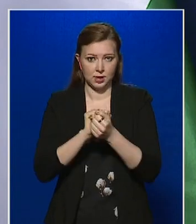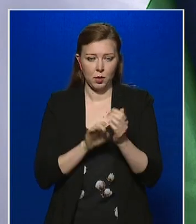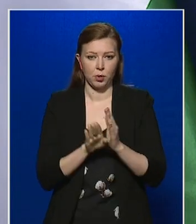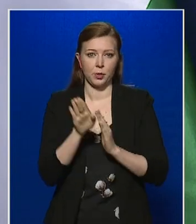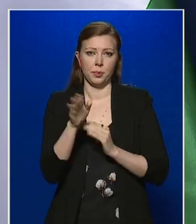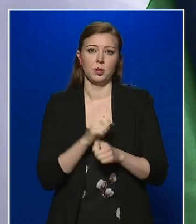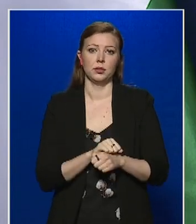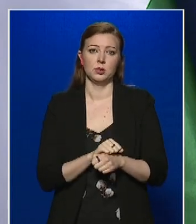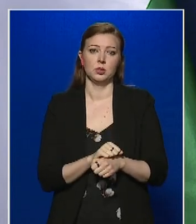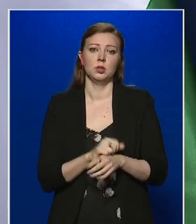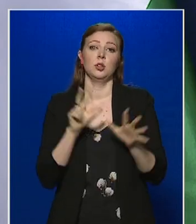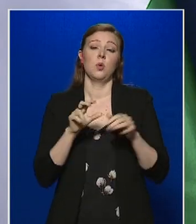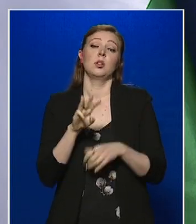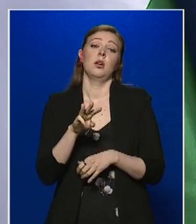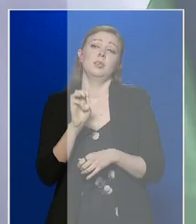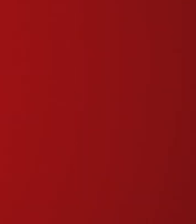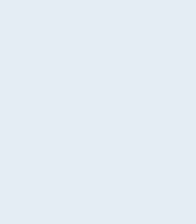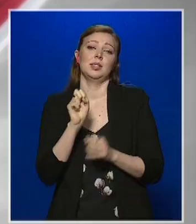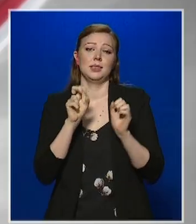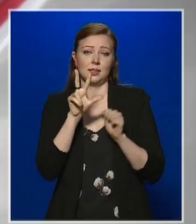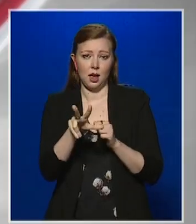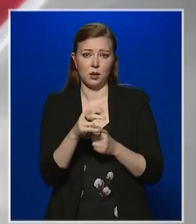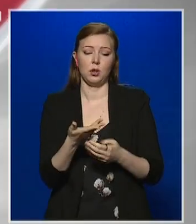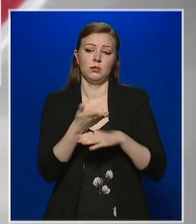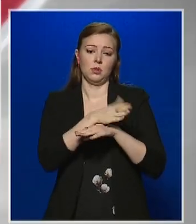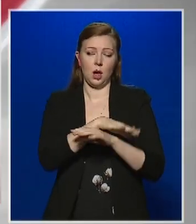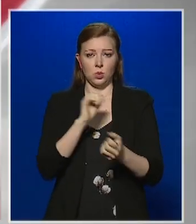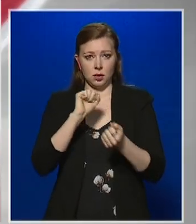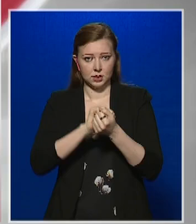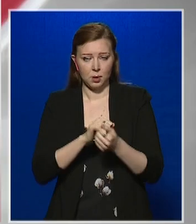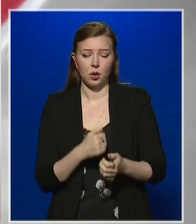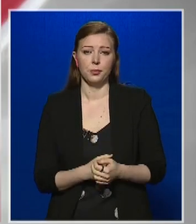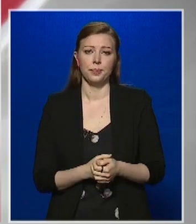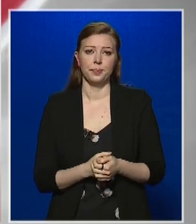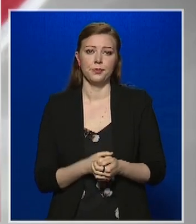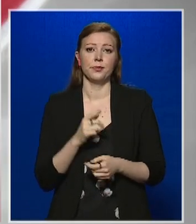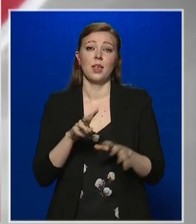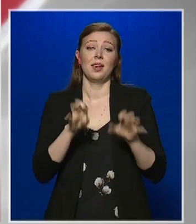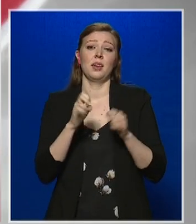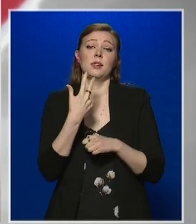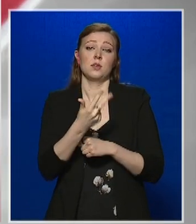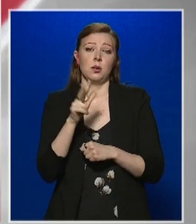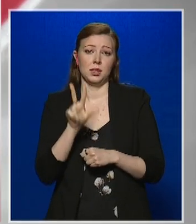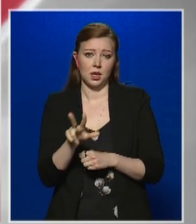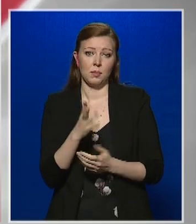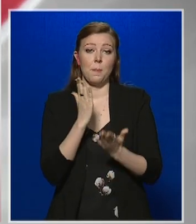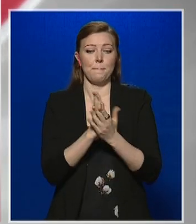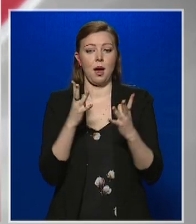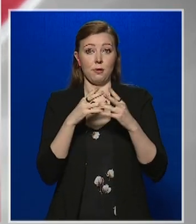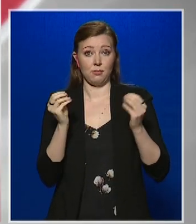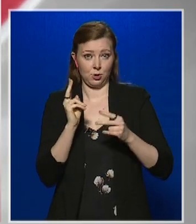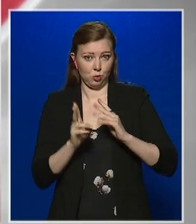és 8-al 413-ra az elhúnytaknak a száma. Ugyanakkor 933-an már